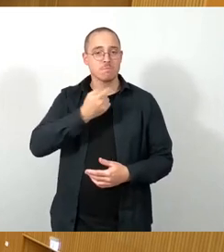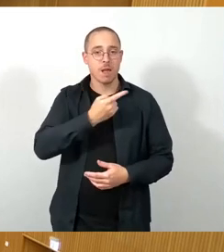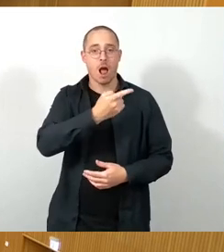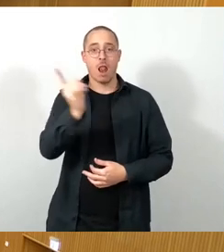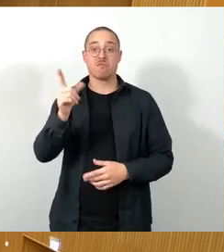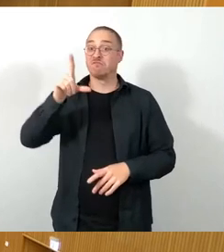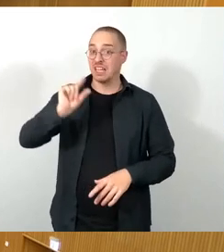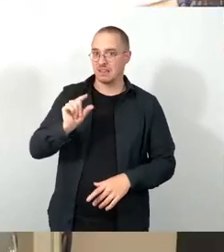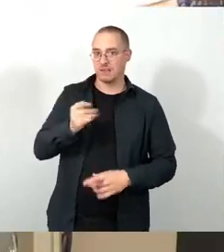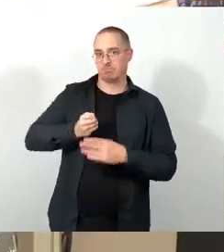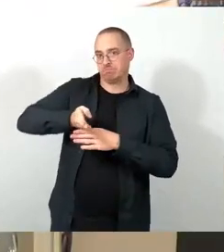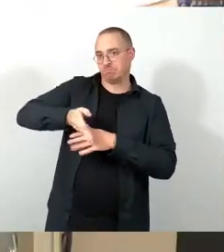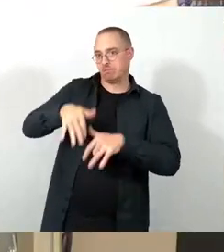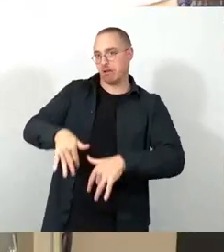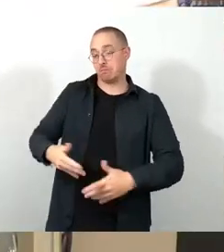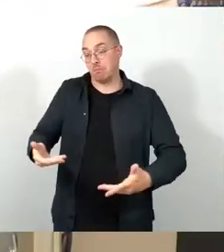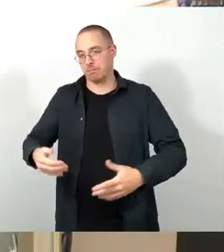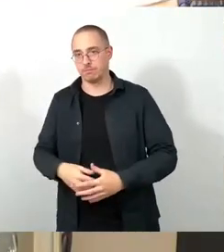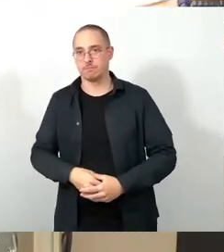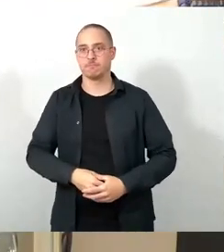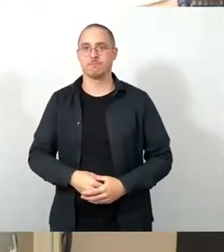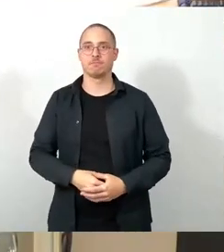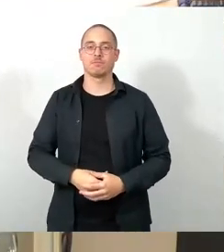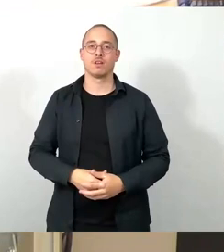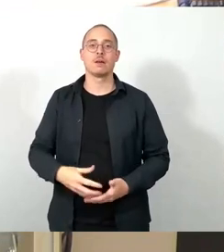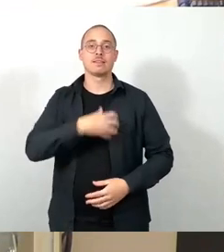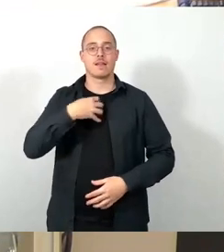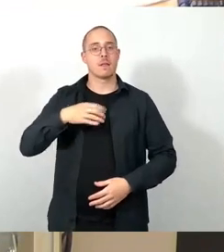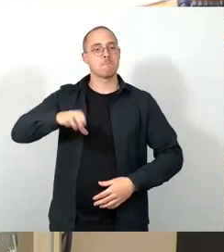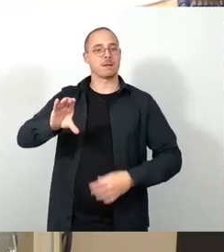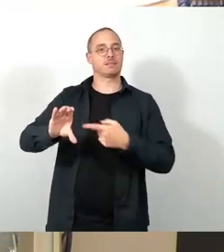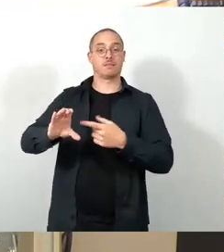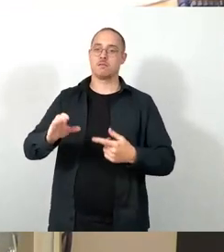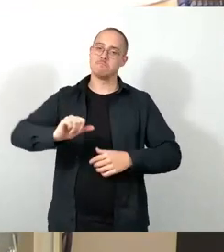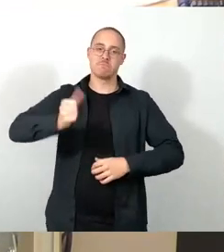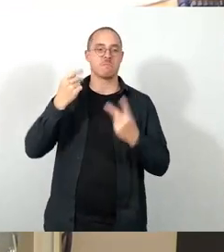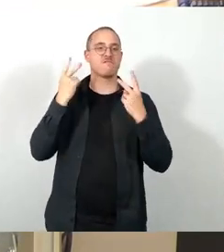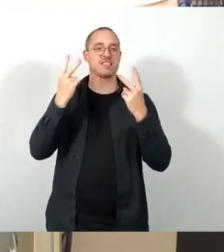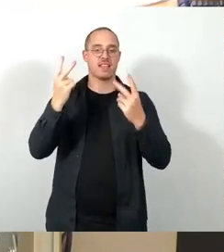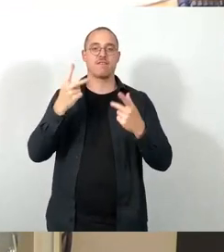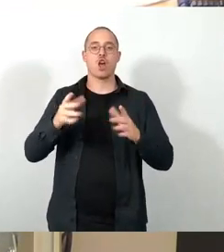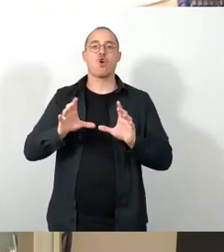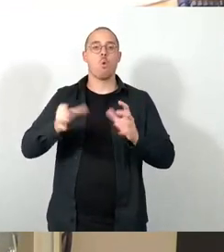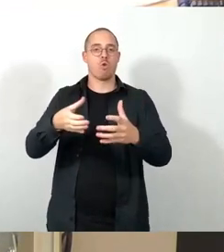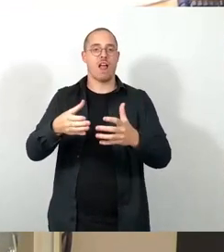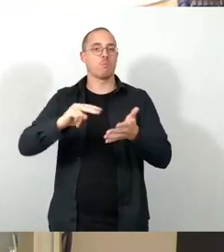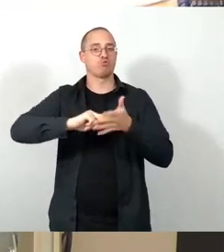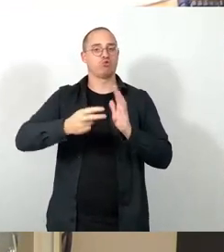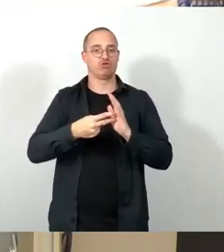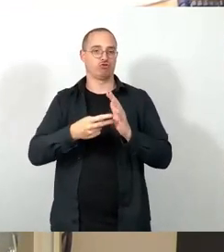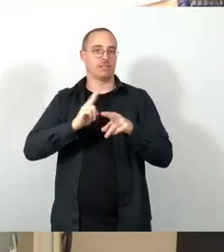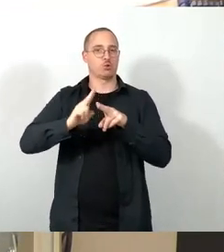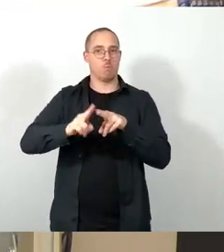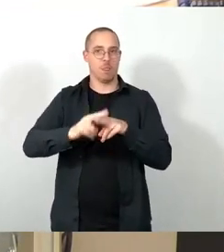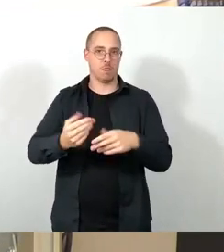Der Dresden Pass ist das wichtigste kommunalpolitische Instrument, was wir haben, um für